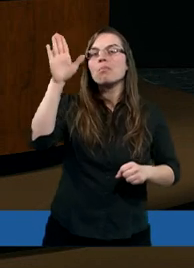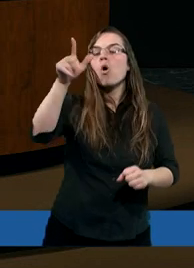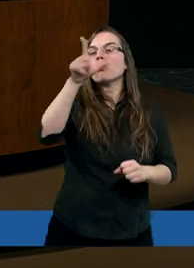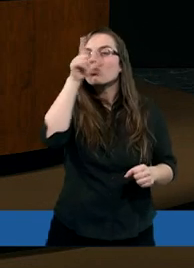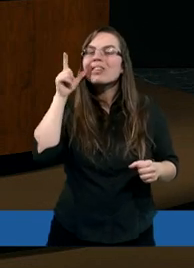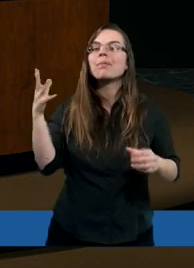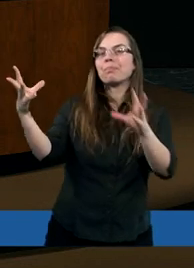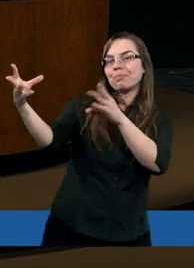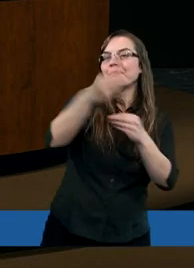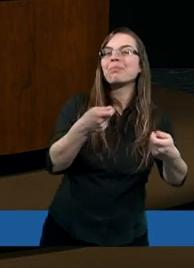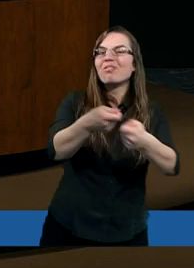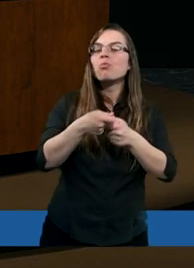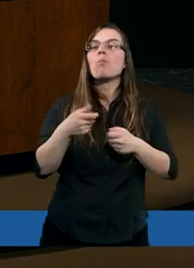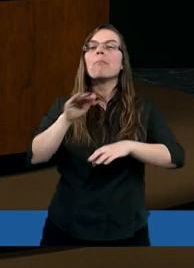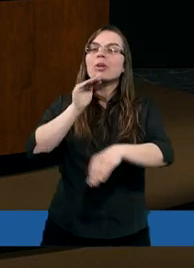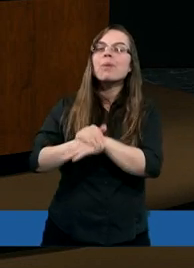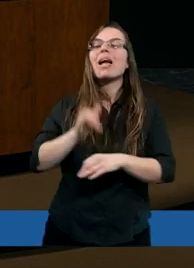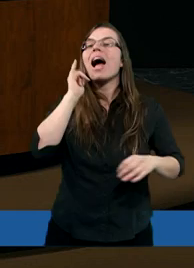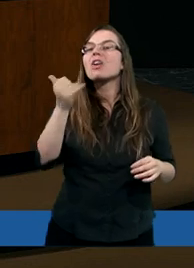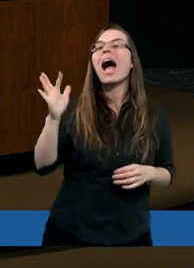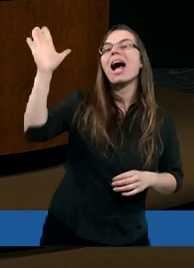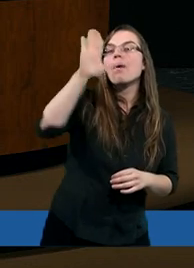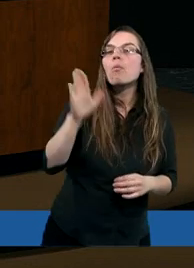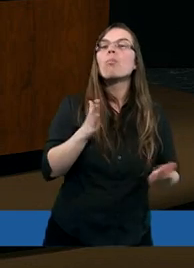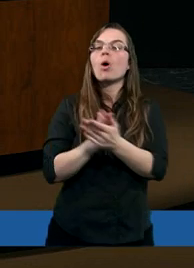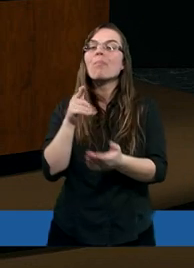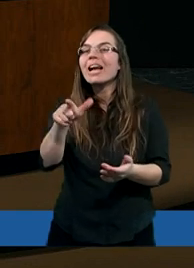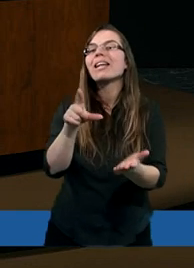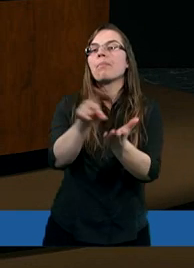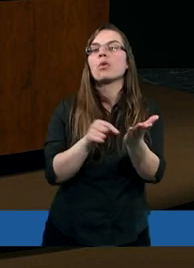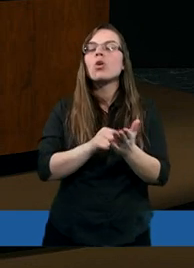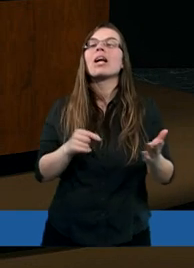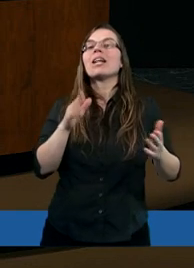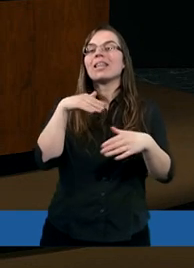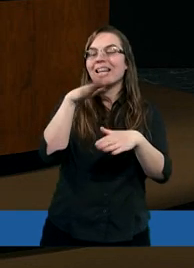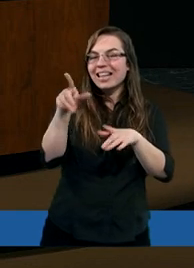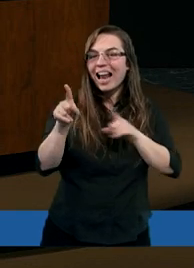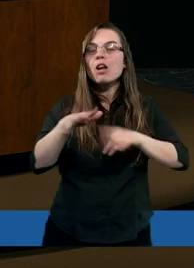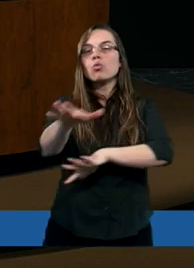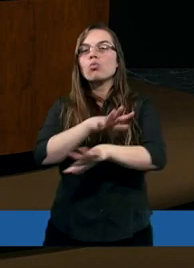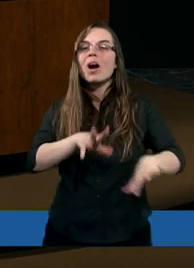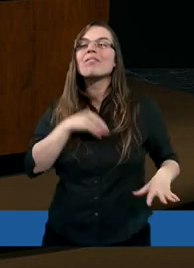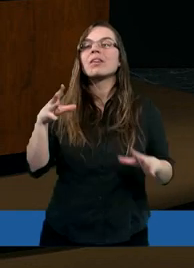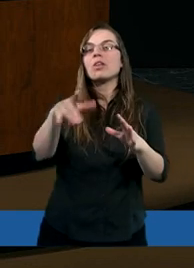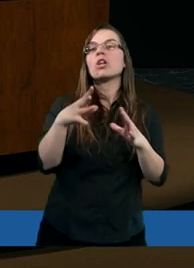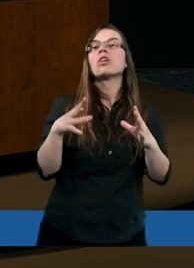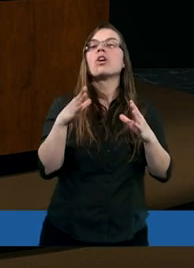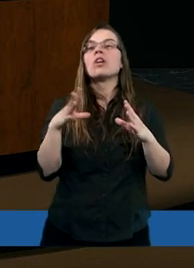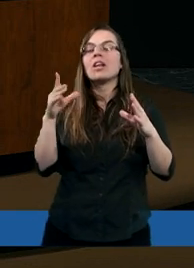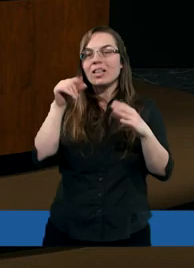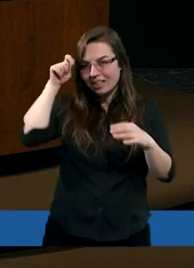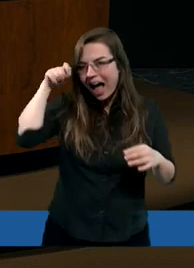przymierza i teraz jak Bóg poprzez Piotra z natchnienia Ducha Świętego piszącego